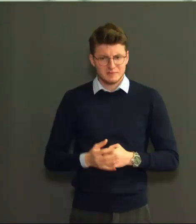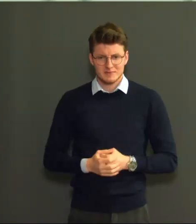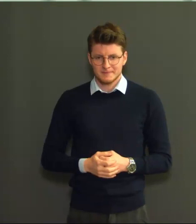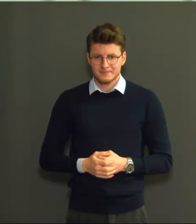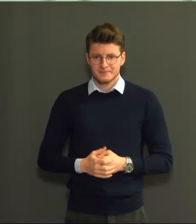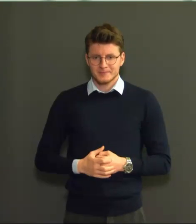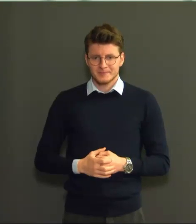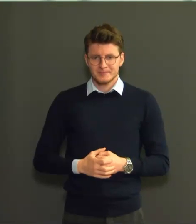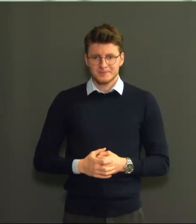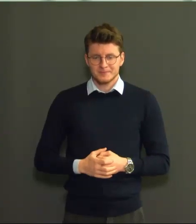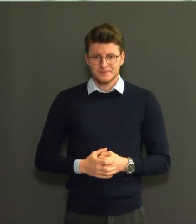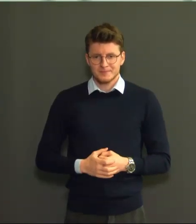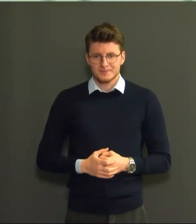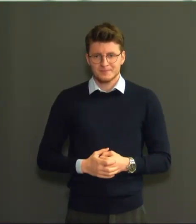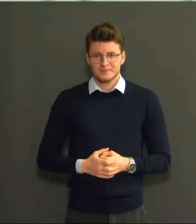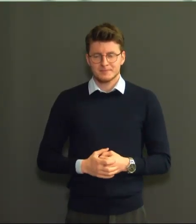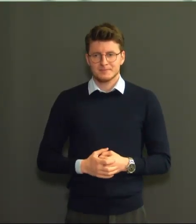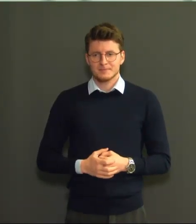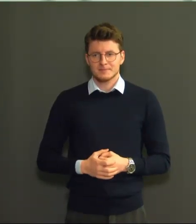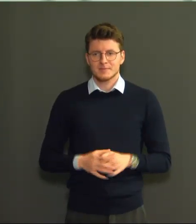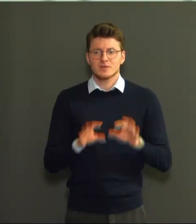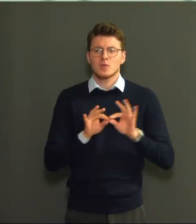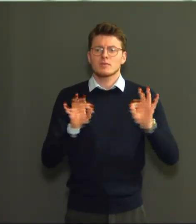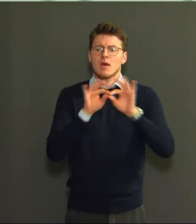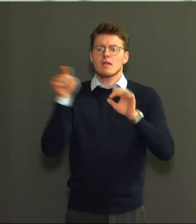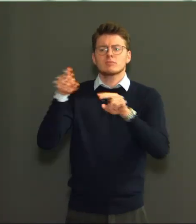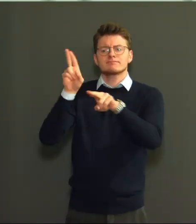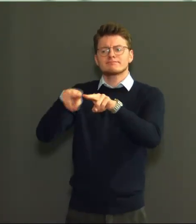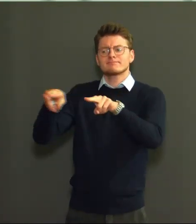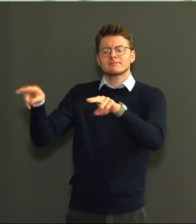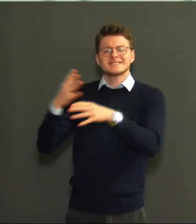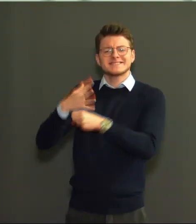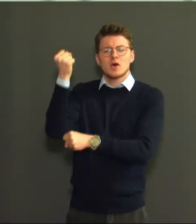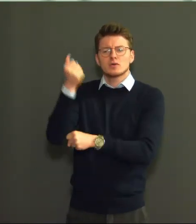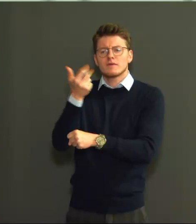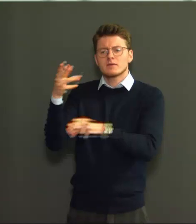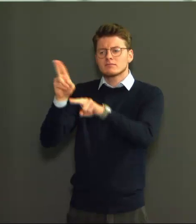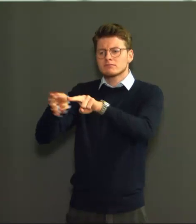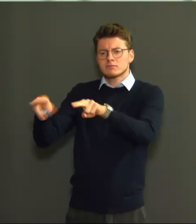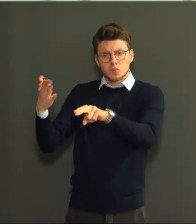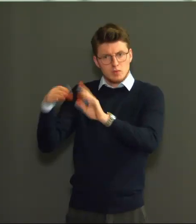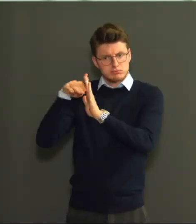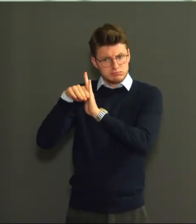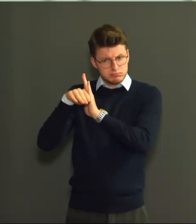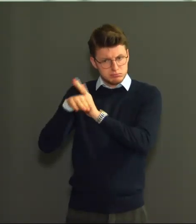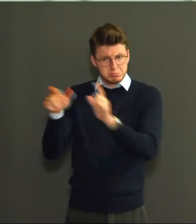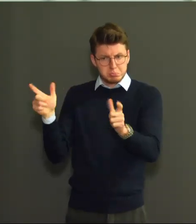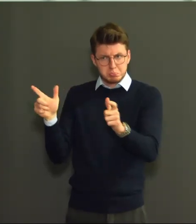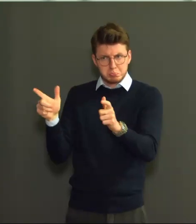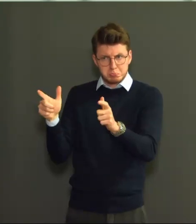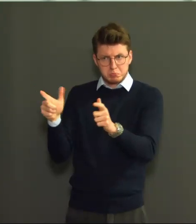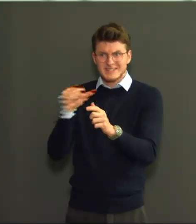De totale ziekenhuisbezetting kent ook een verdere daling aan een relatief stabiel tempo.